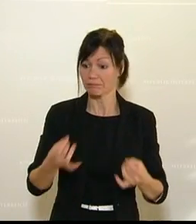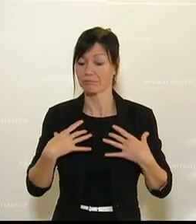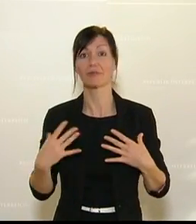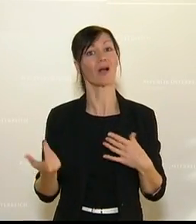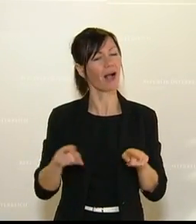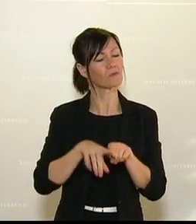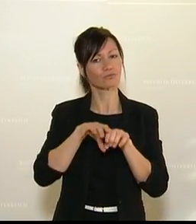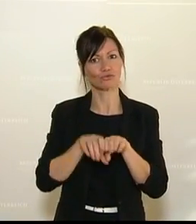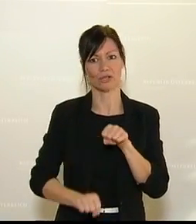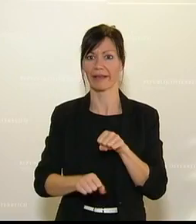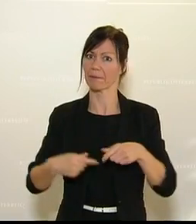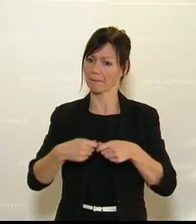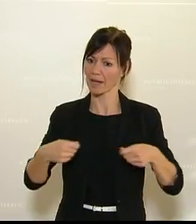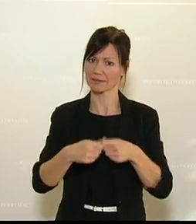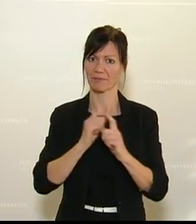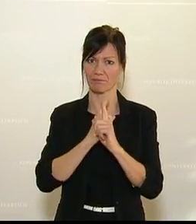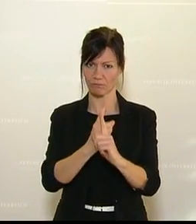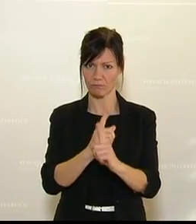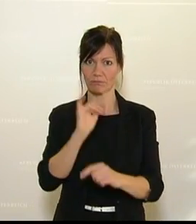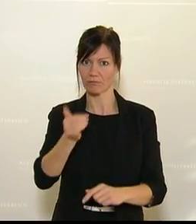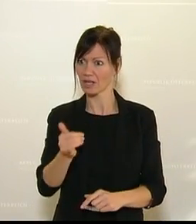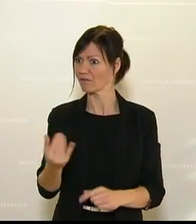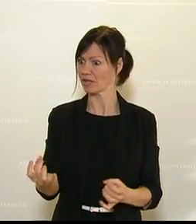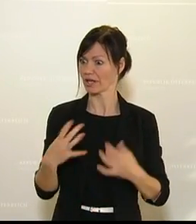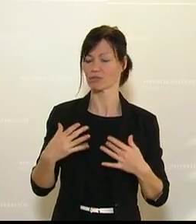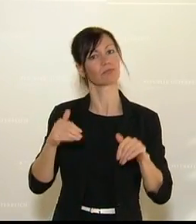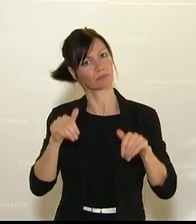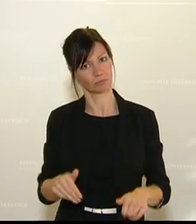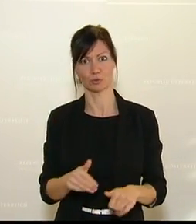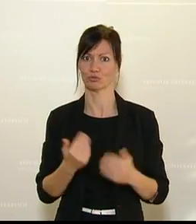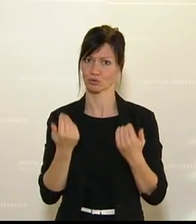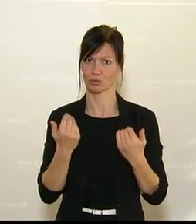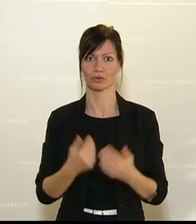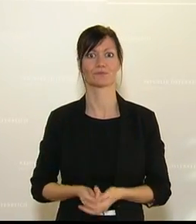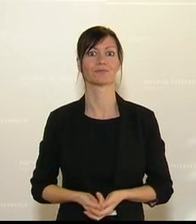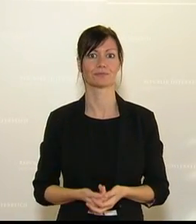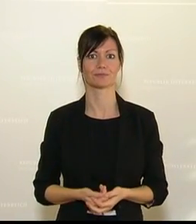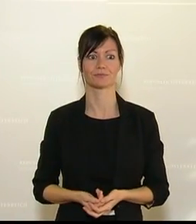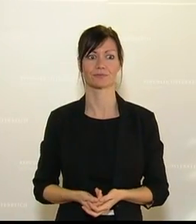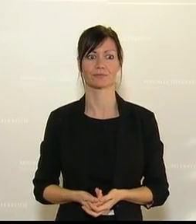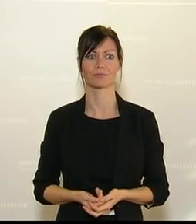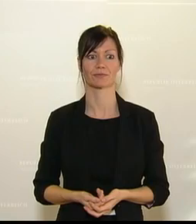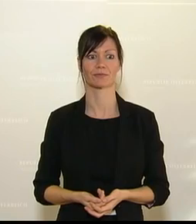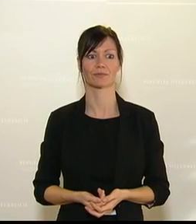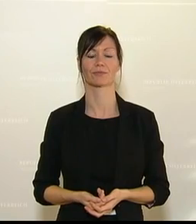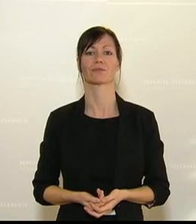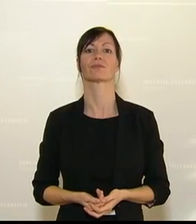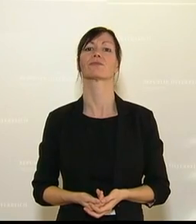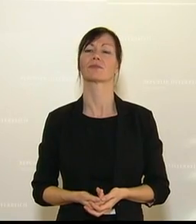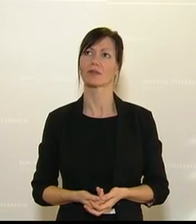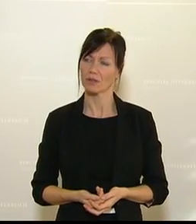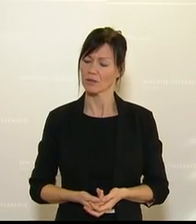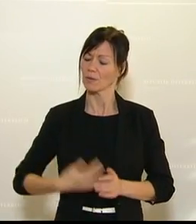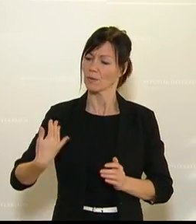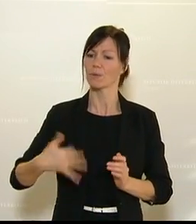Einhaltung von strengen Maßnahmen vor Ansteckungen zu schützen. Und wir sind wieder gefordert. Wir